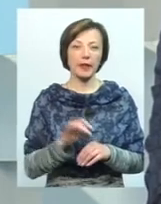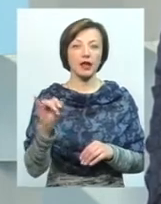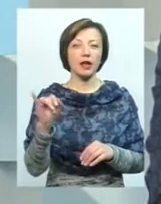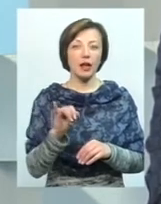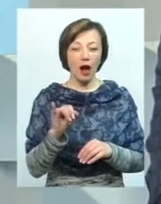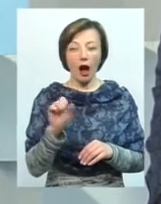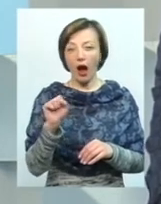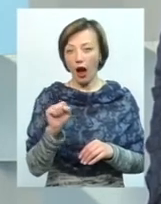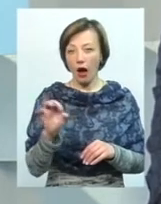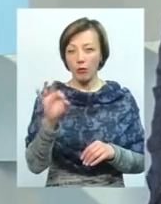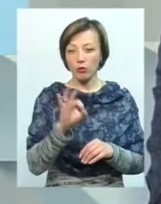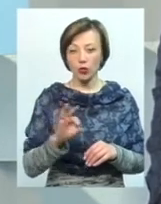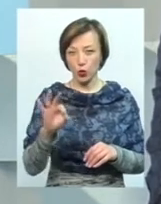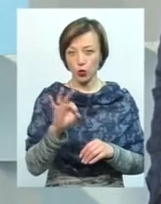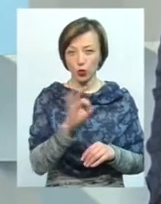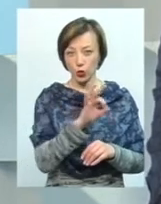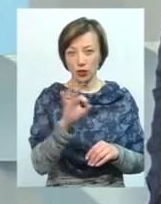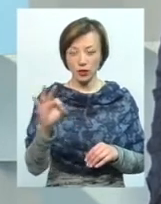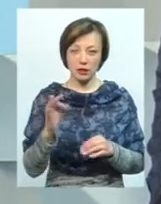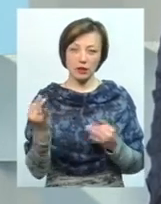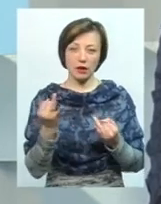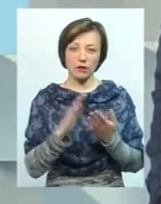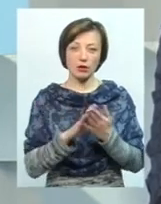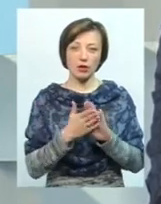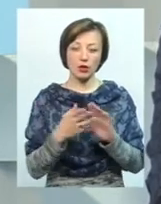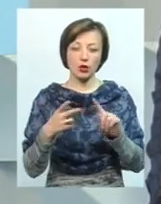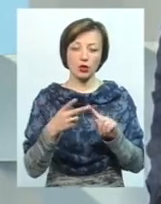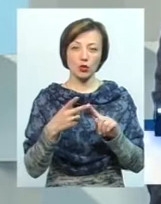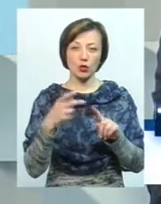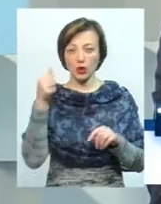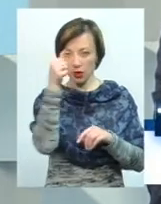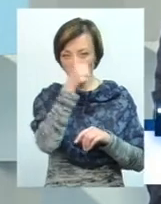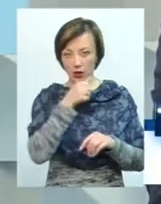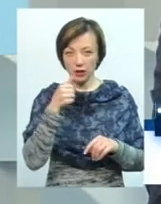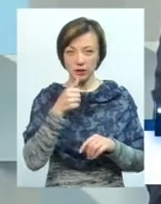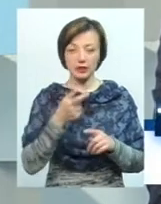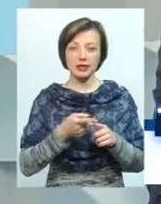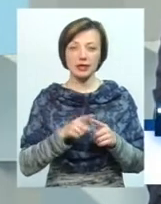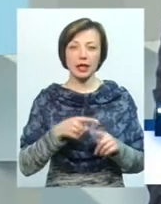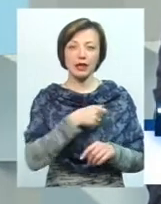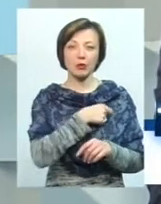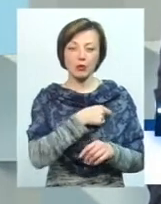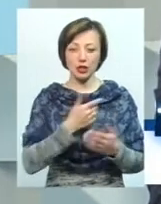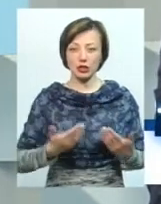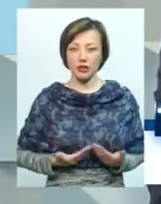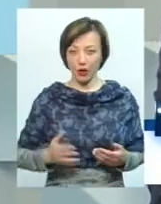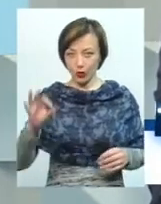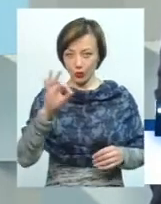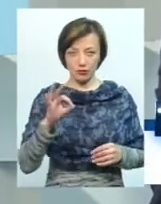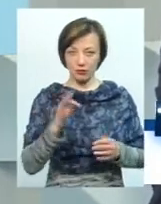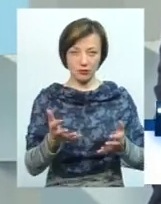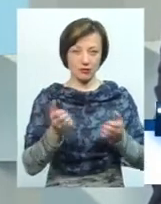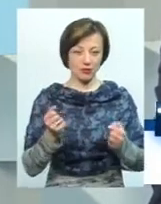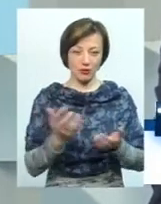А стосовно нулів, там досить цікава ситуація, тому що вже за другий рік цей депутат живе на нулі. Тобто, питання... Він не